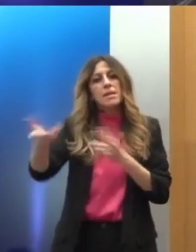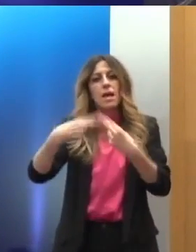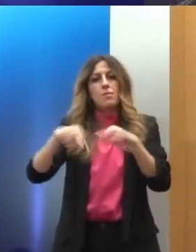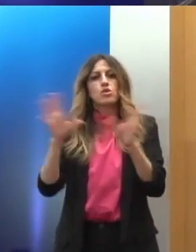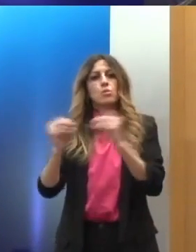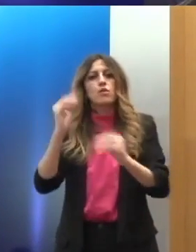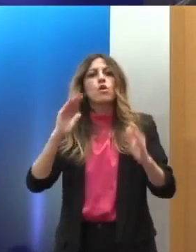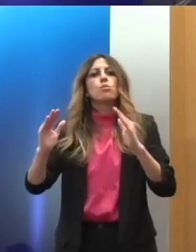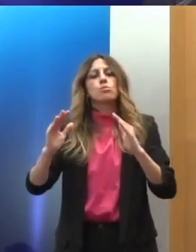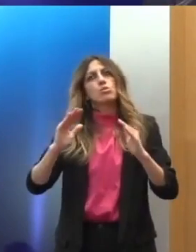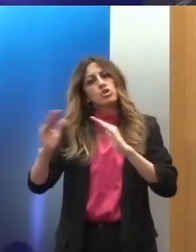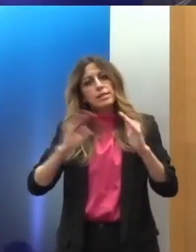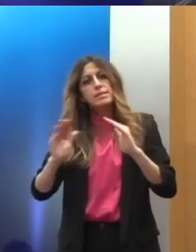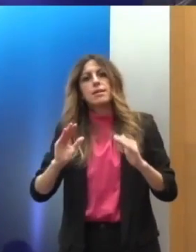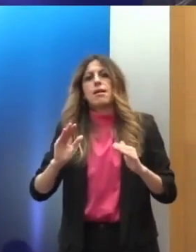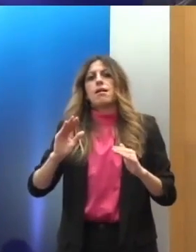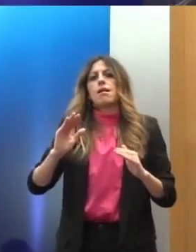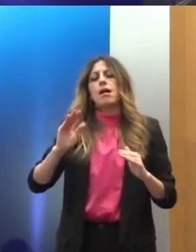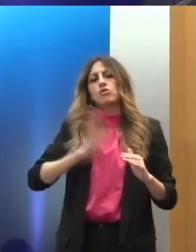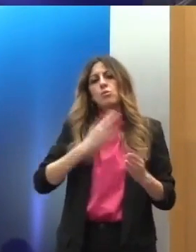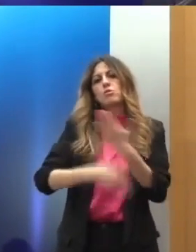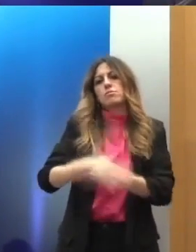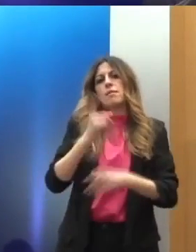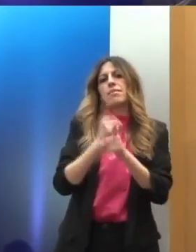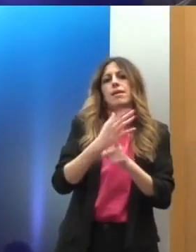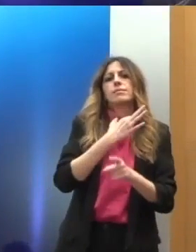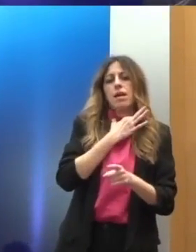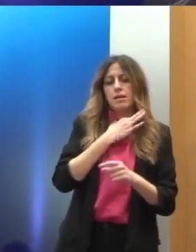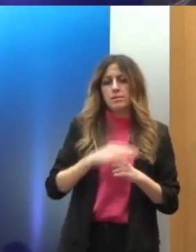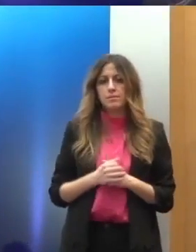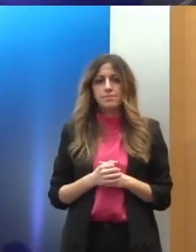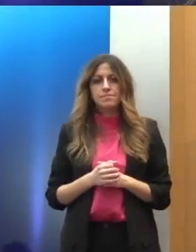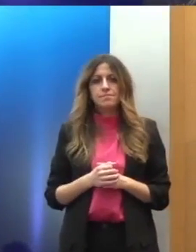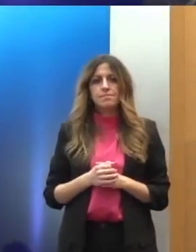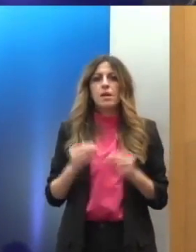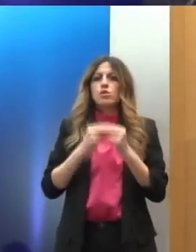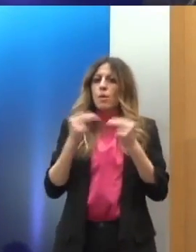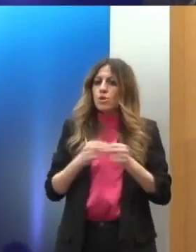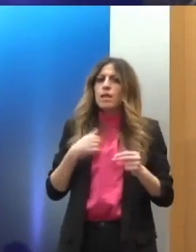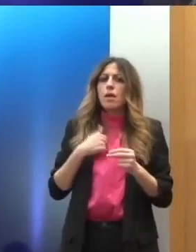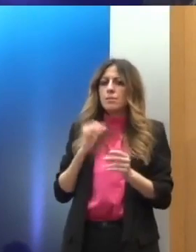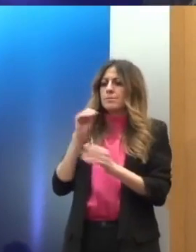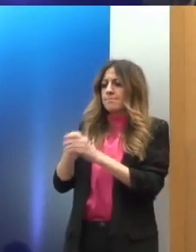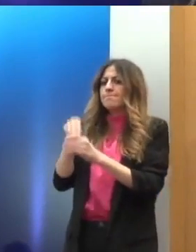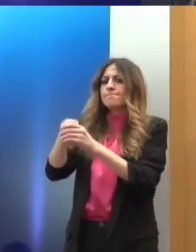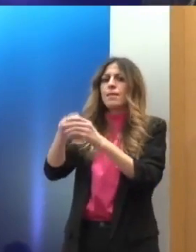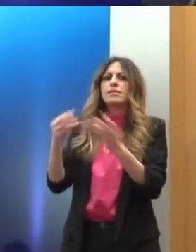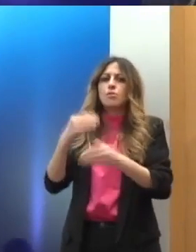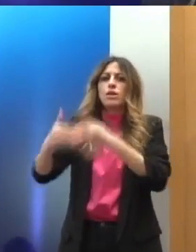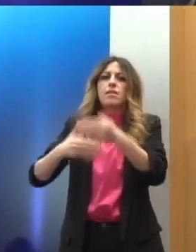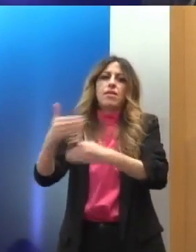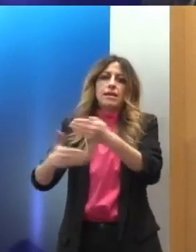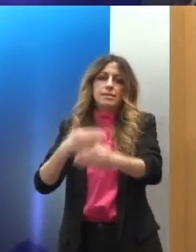Ατόμων με Ειδικές Ανάγκες. Θα έχουμε λοιπόν ένα ευρύτατο τέτοιο πεδίο δραστηριών μας.